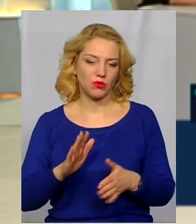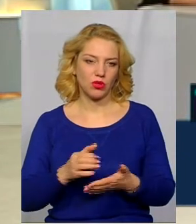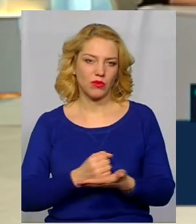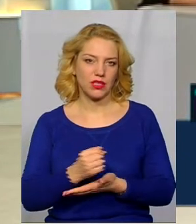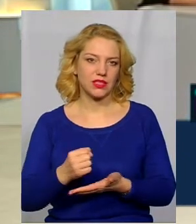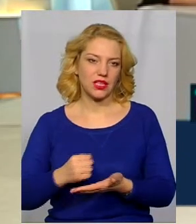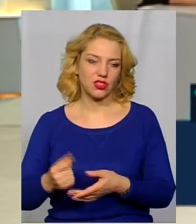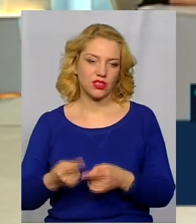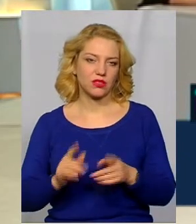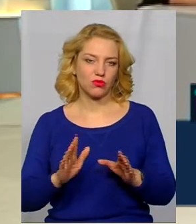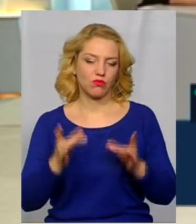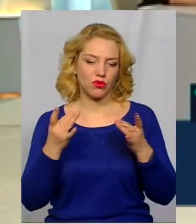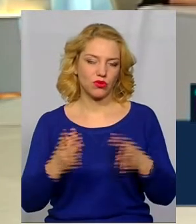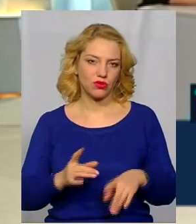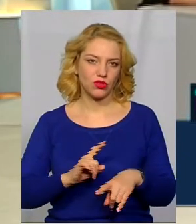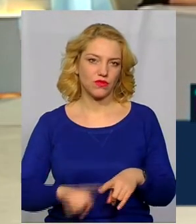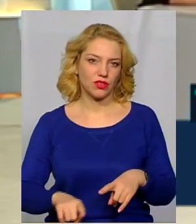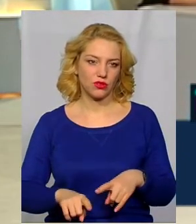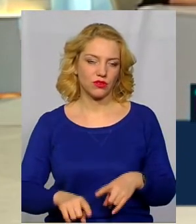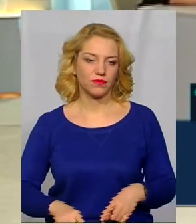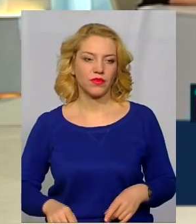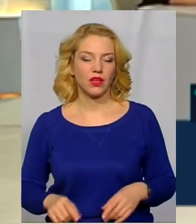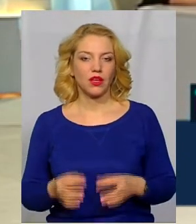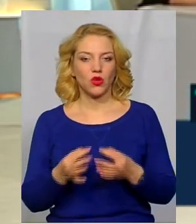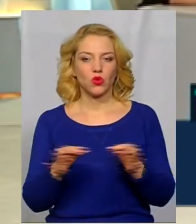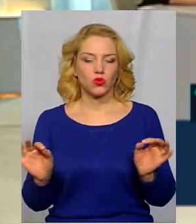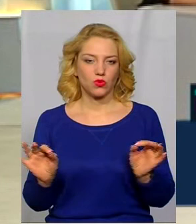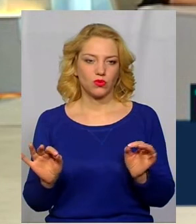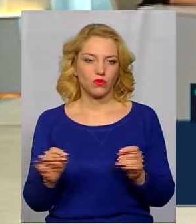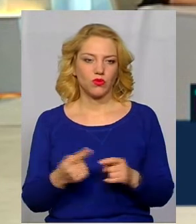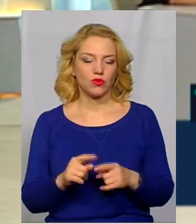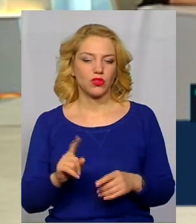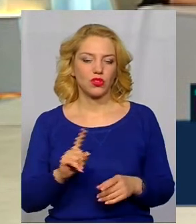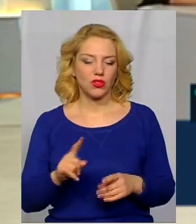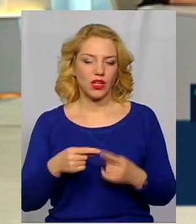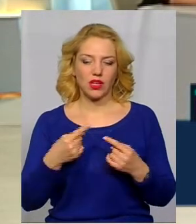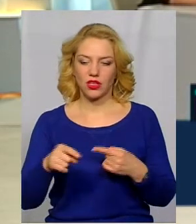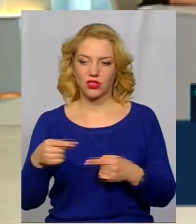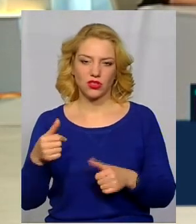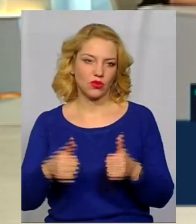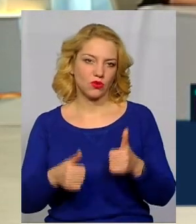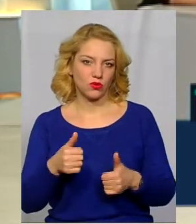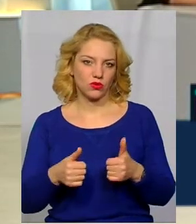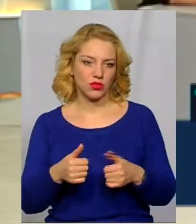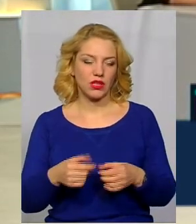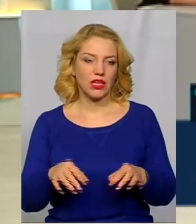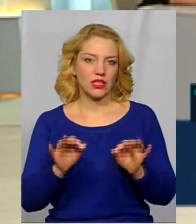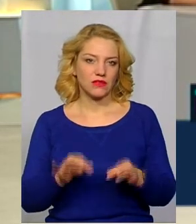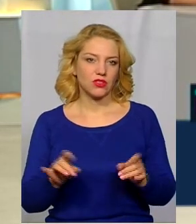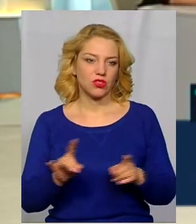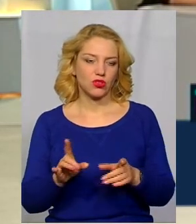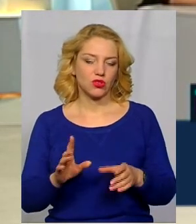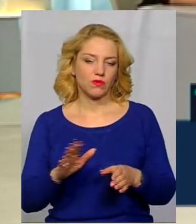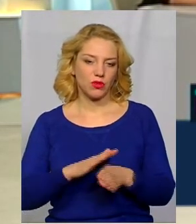Все було так просто, швидко і доступно, щоб так, що проходили всі решта конкурсів. звичайно, краще, щоб